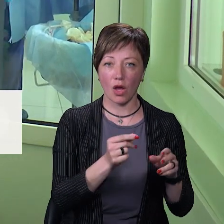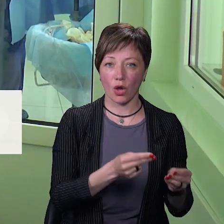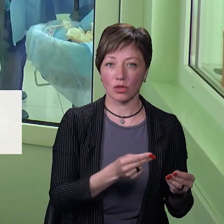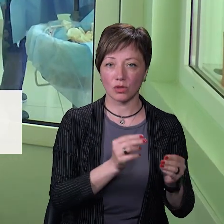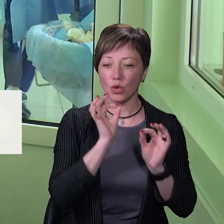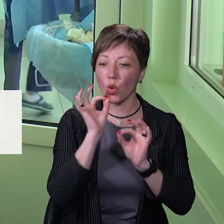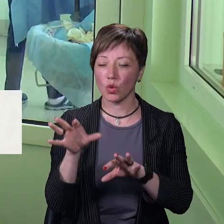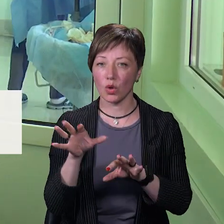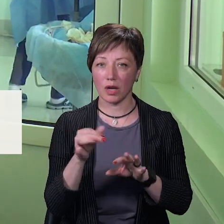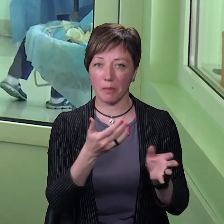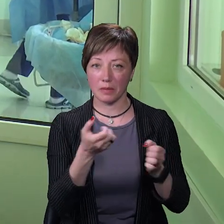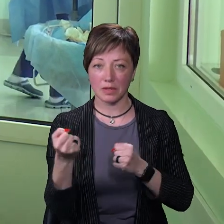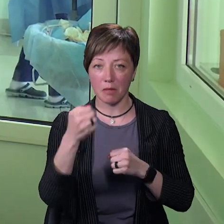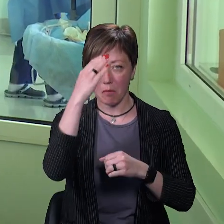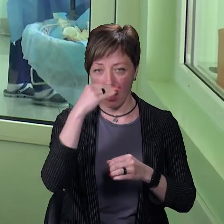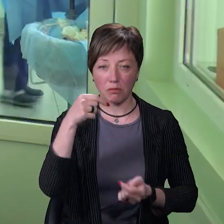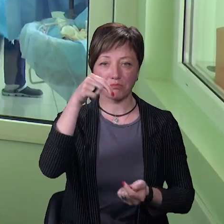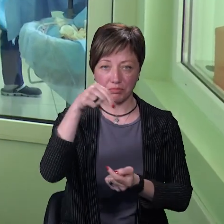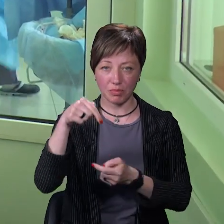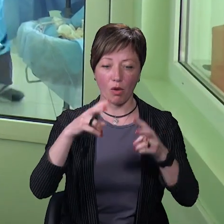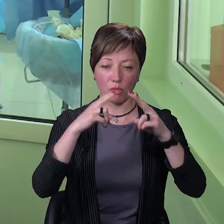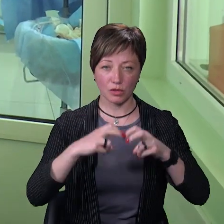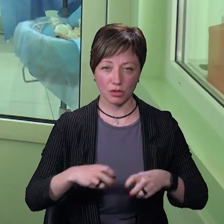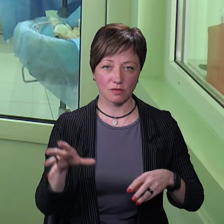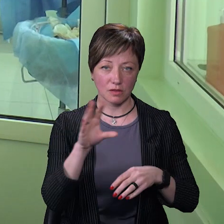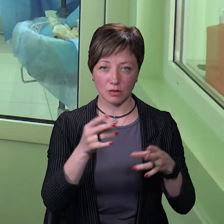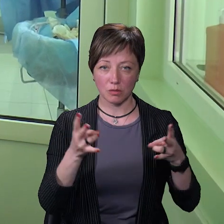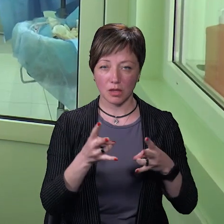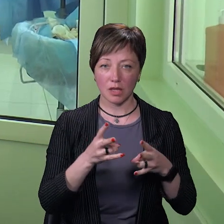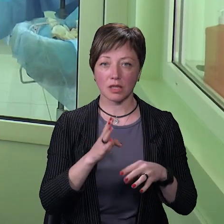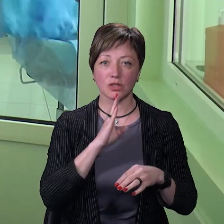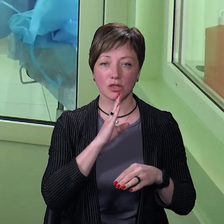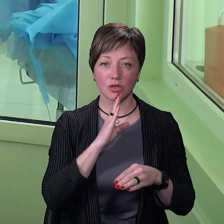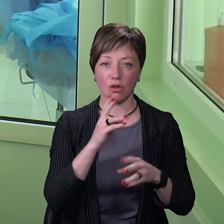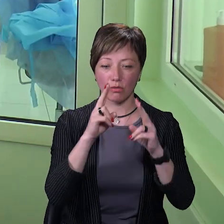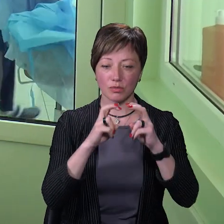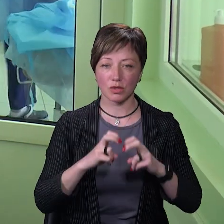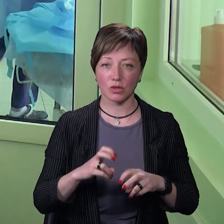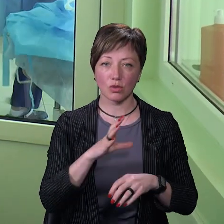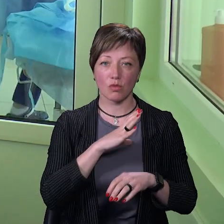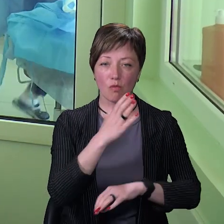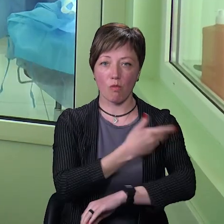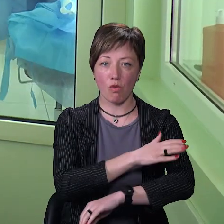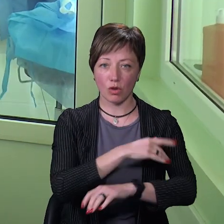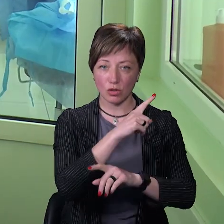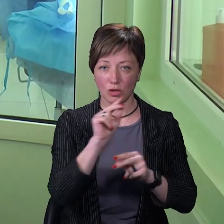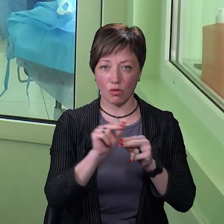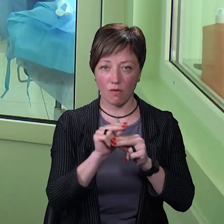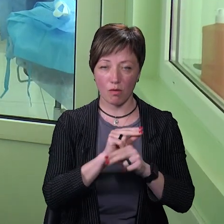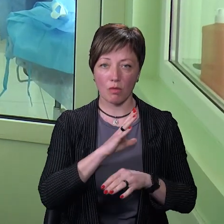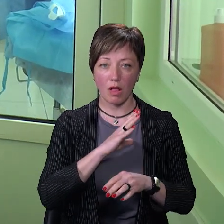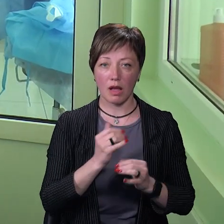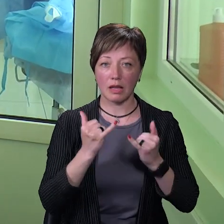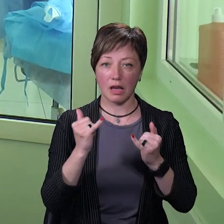підійшов. Вони пройшли всі необхідні обстеження. Пацієнтка тривалий час знаходилась на обстеження лікування в Польщі, але для